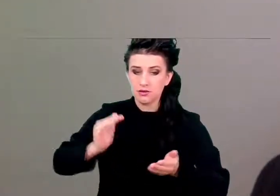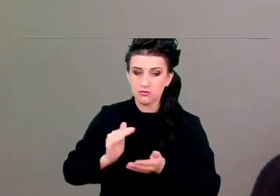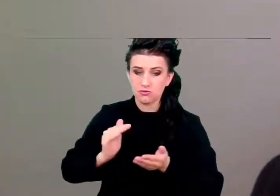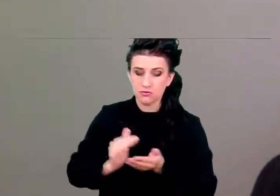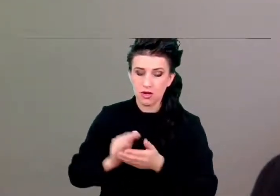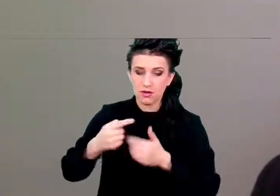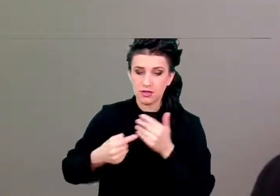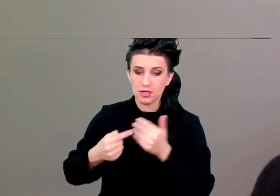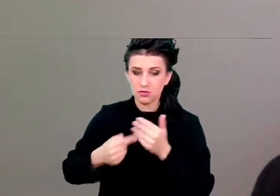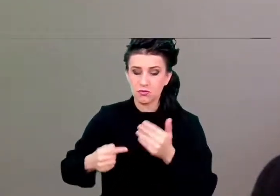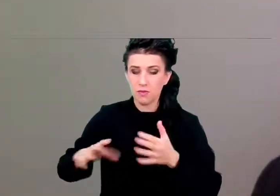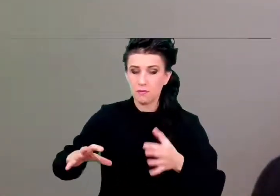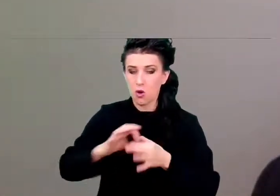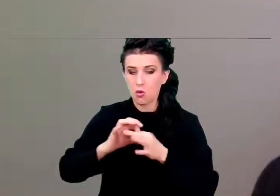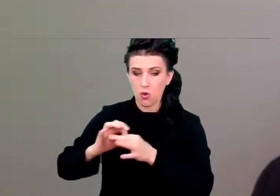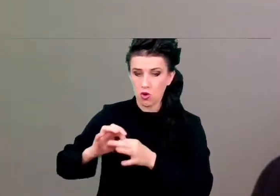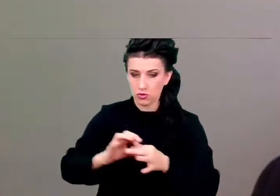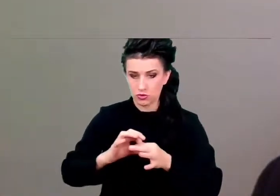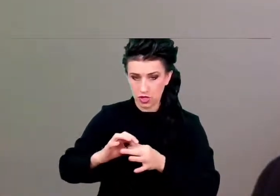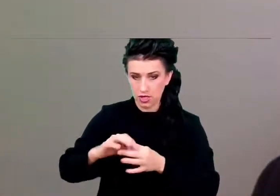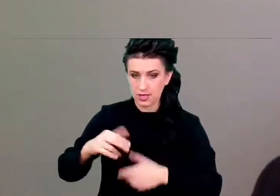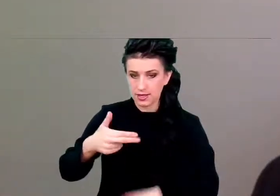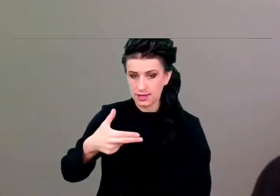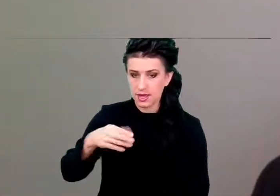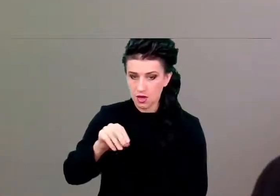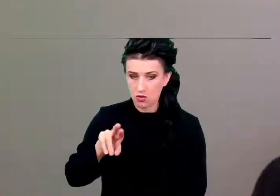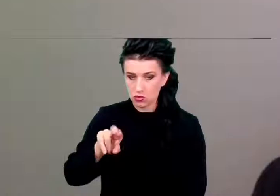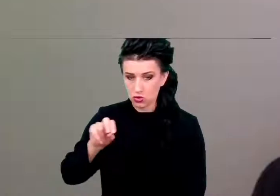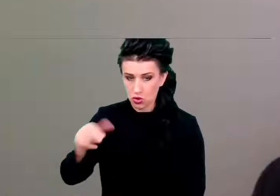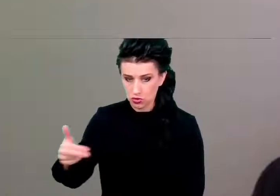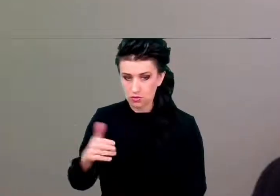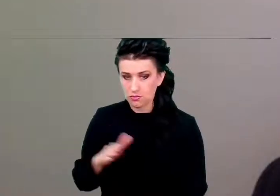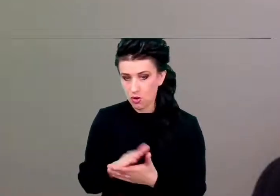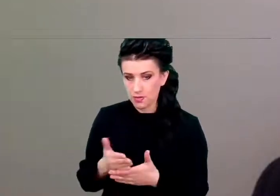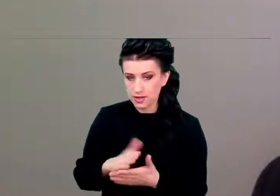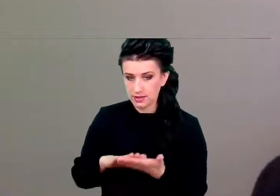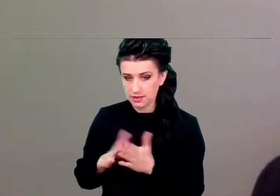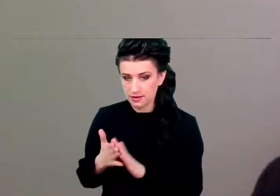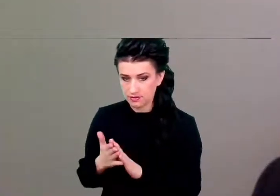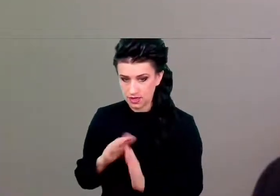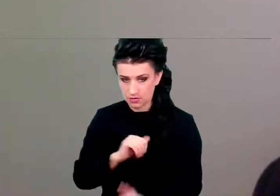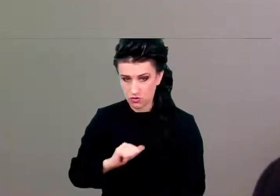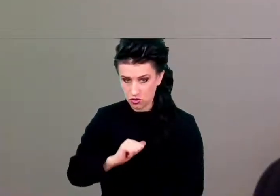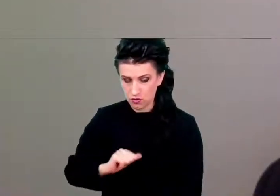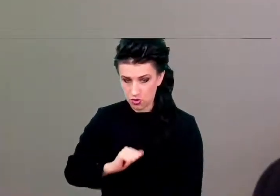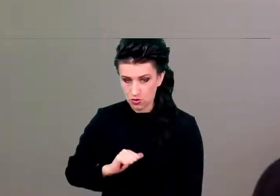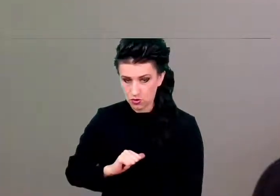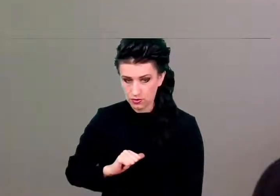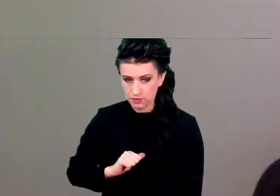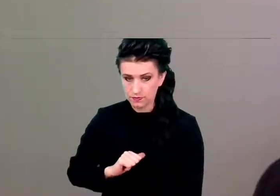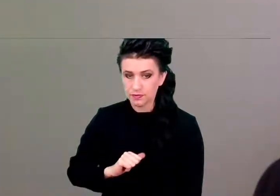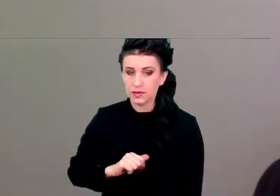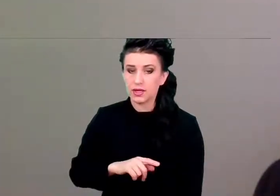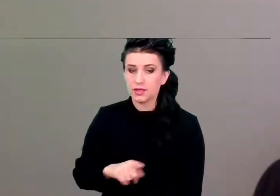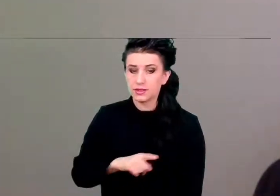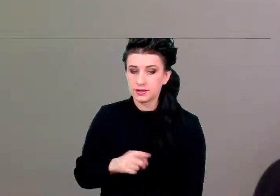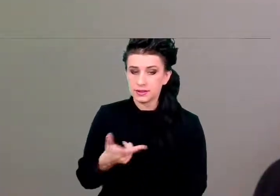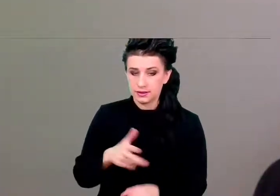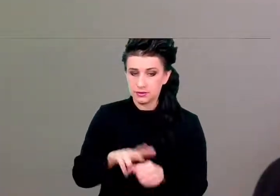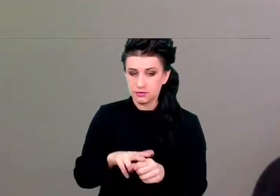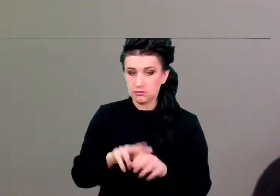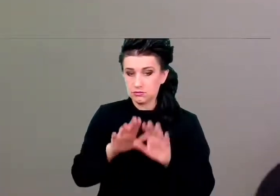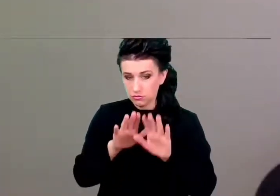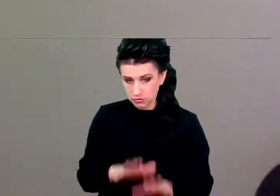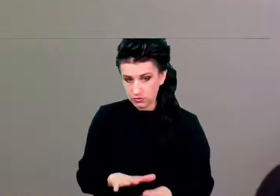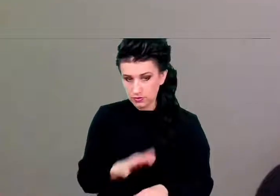To te połączenia, które pozostają, pozwalają na lepszą asocjację informacji.